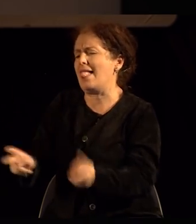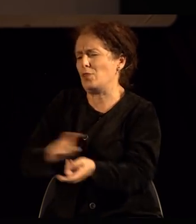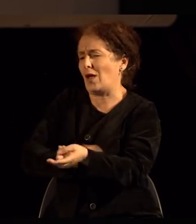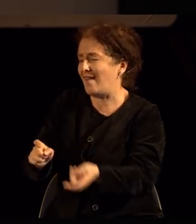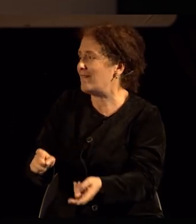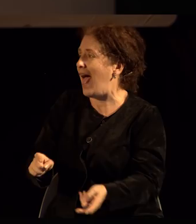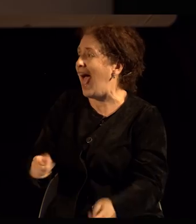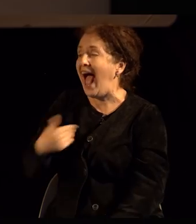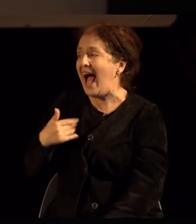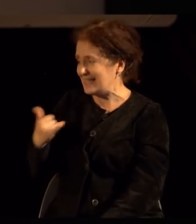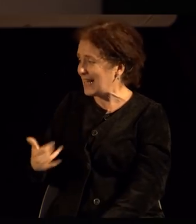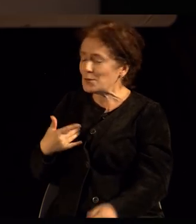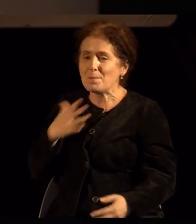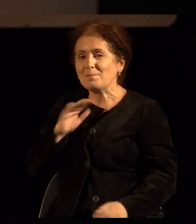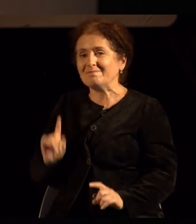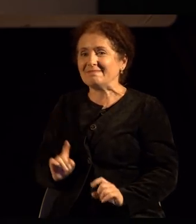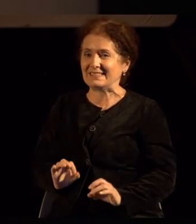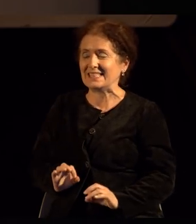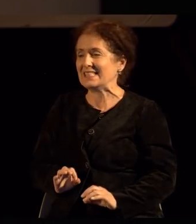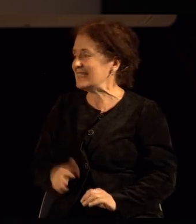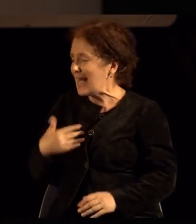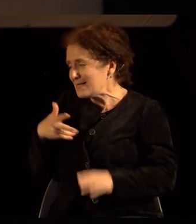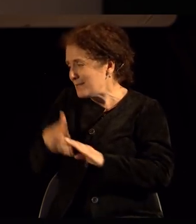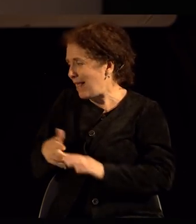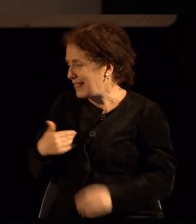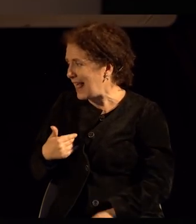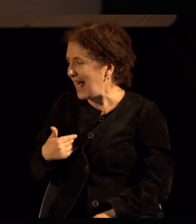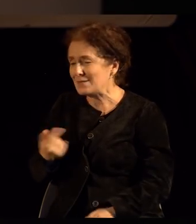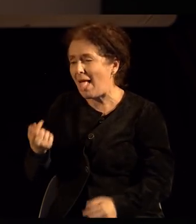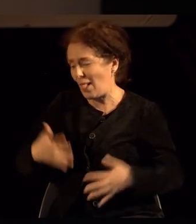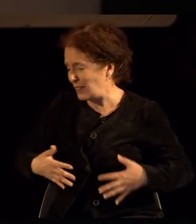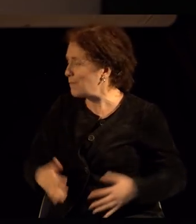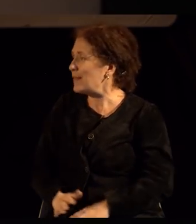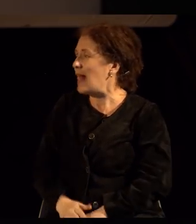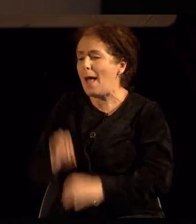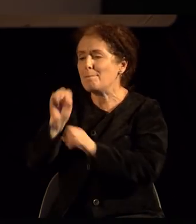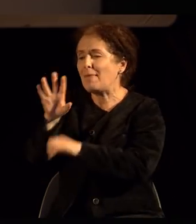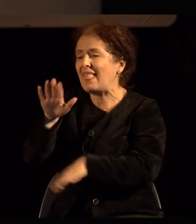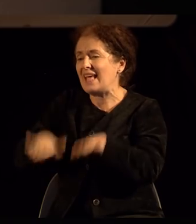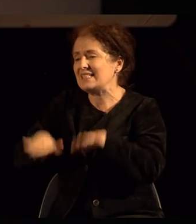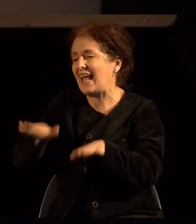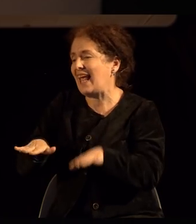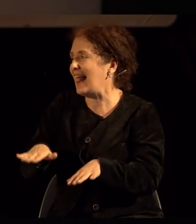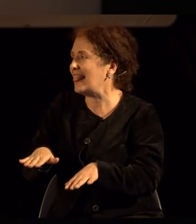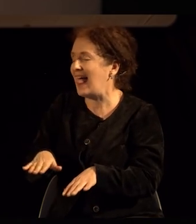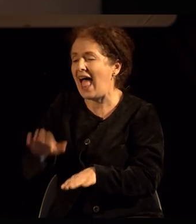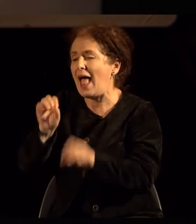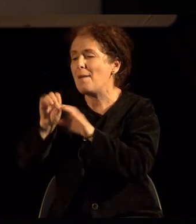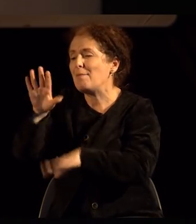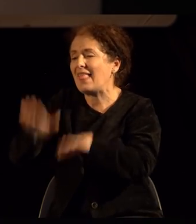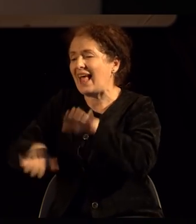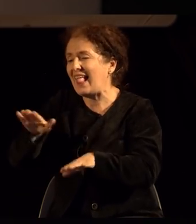кога сум јано сум малце понесигурна ми сметам малце тоа шо сум сдебелила некој 15 кила у последни неколку години